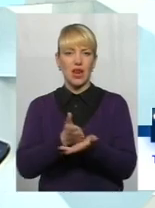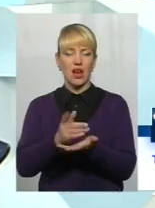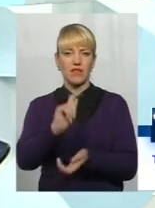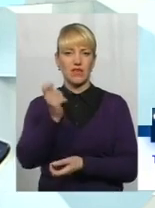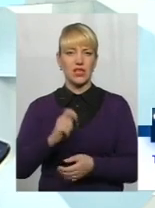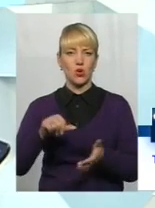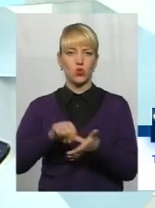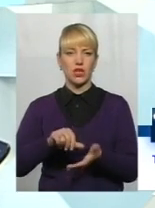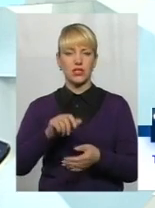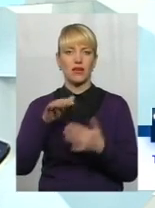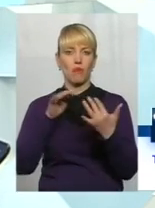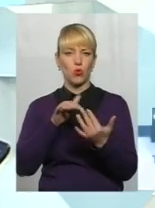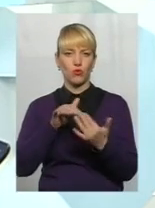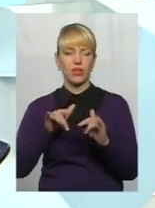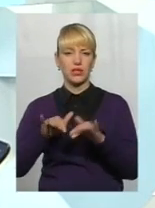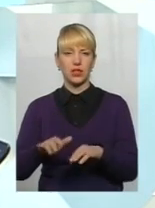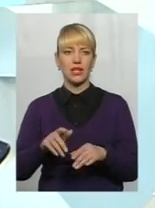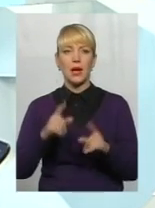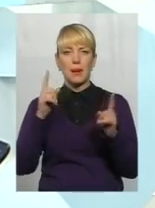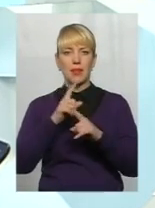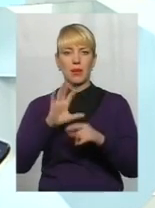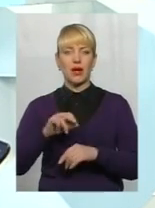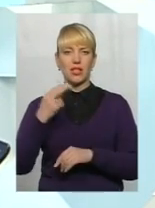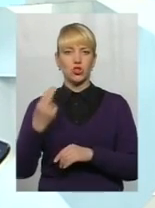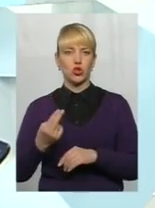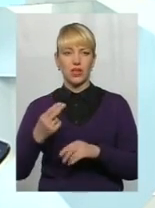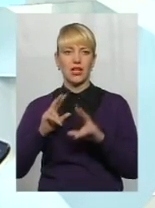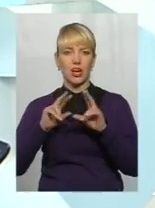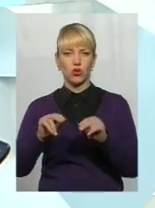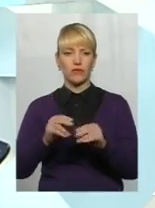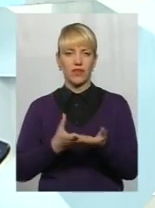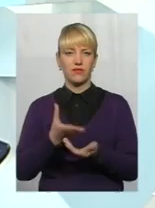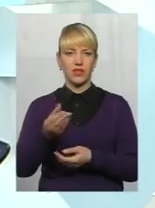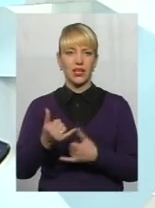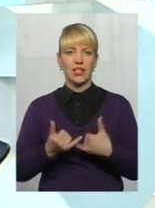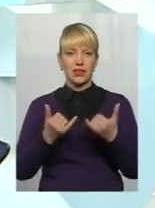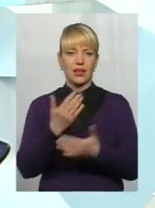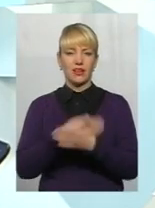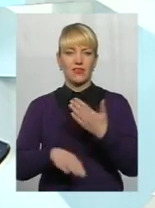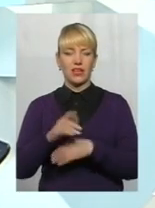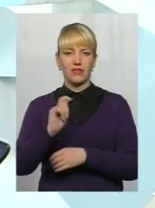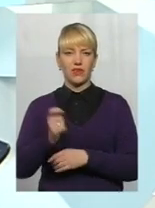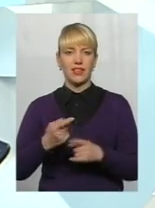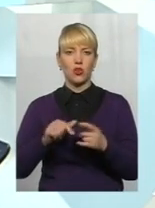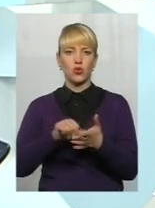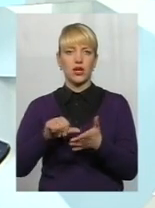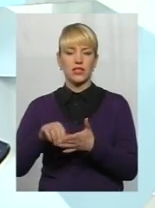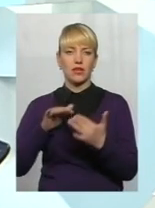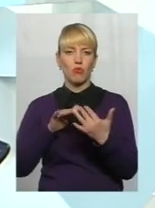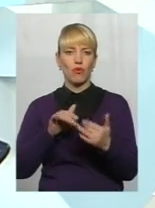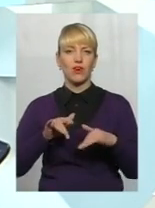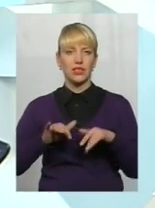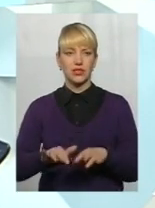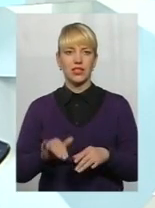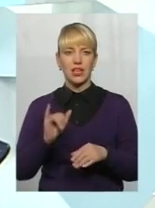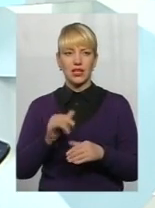учасників бойових дій, мінімальна соціальна гарантована виплата для інвалідів війни, учасників бойових дій та